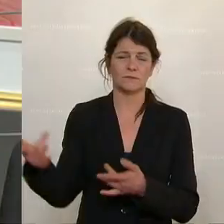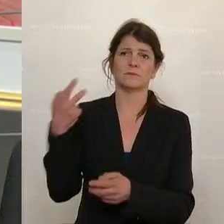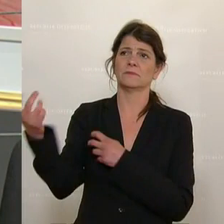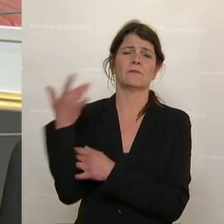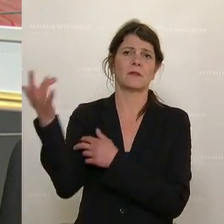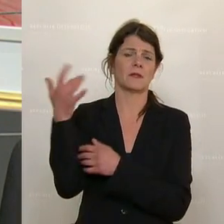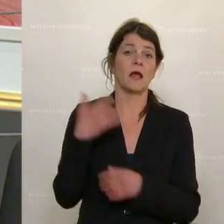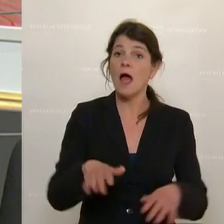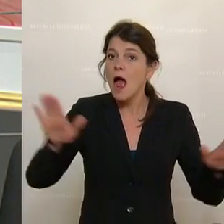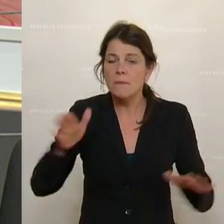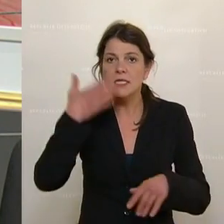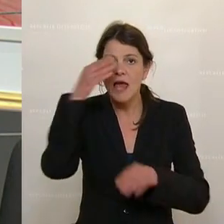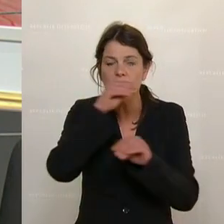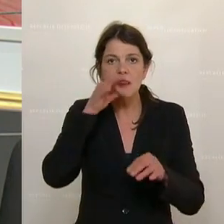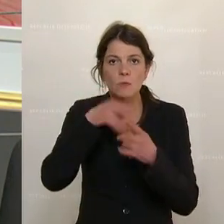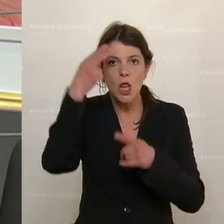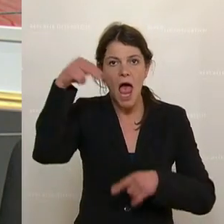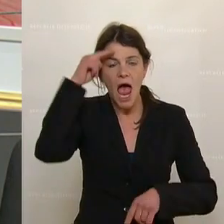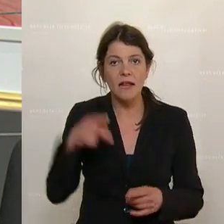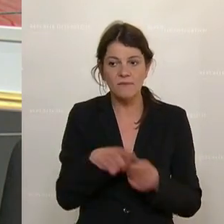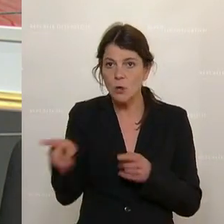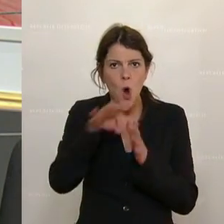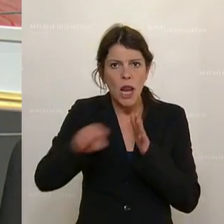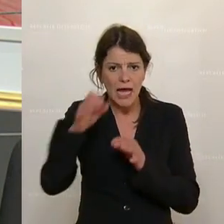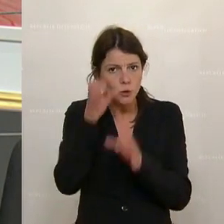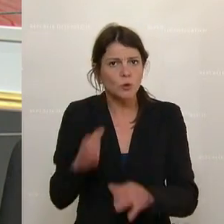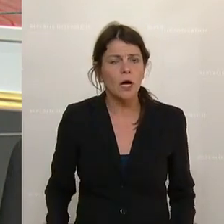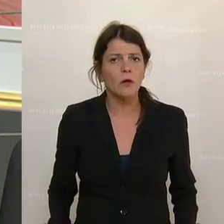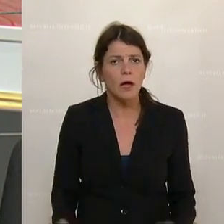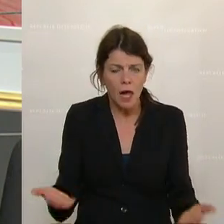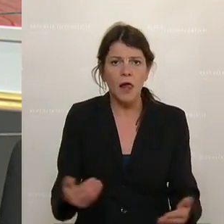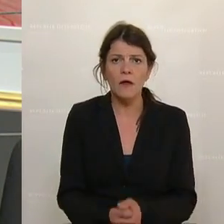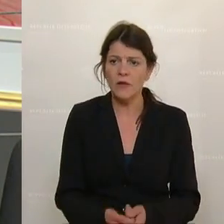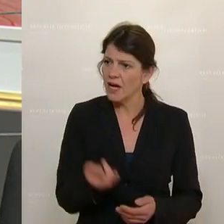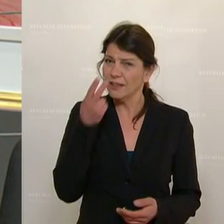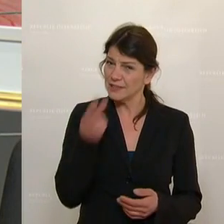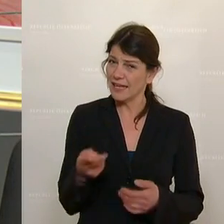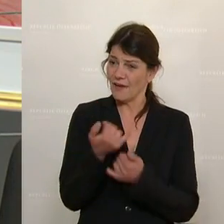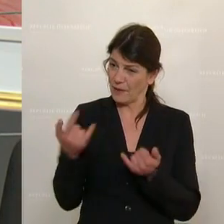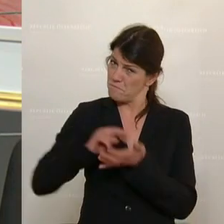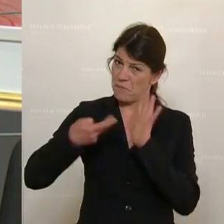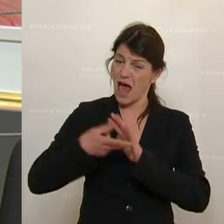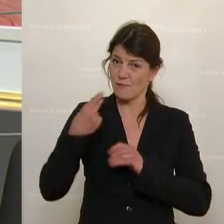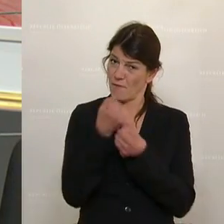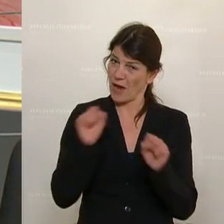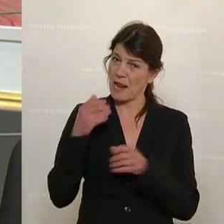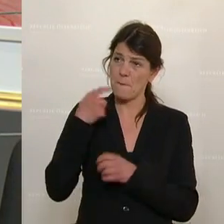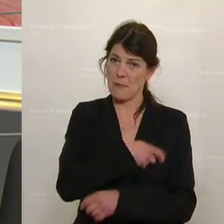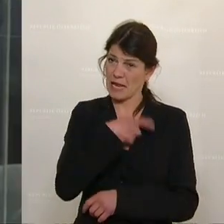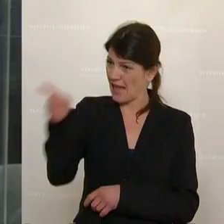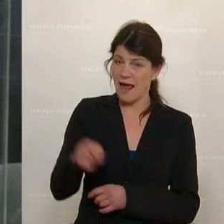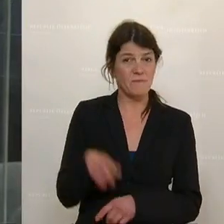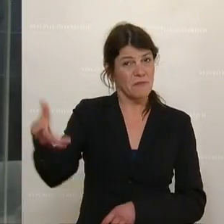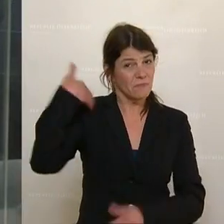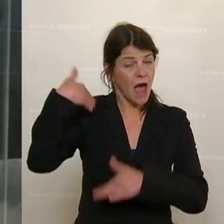Und Sie sehen jetzt, meine sehr geehrten Damen und Herren, sollten Sie es online verfolgen, die Taktik der Freiheitlichen Partei. Die Freiheitliche Partei war